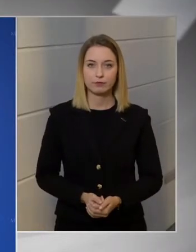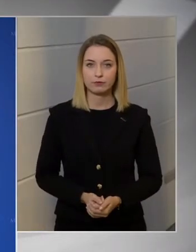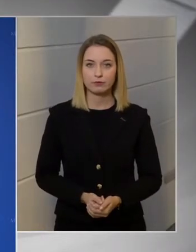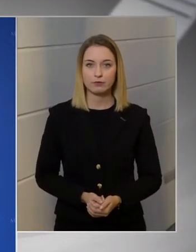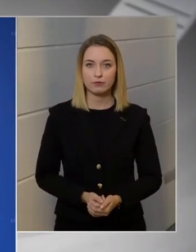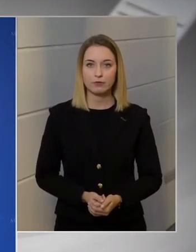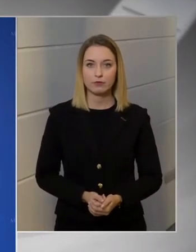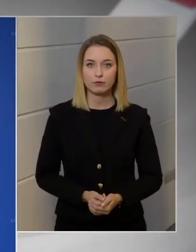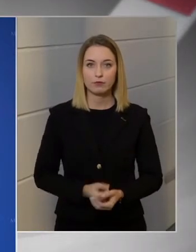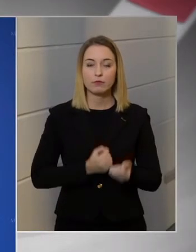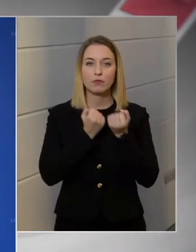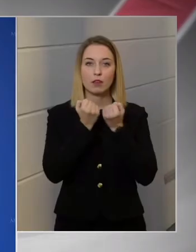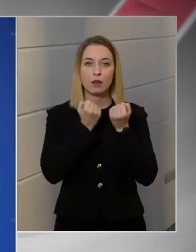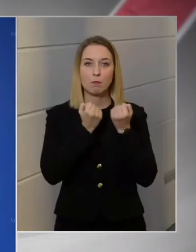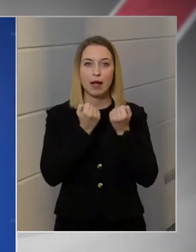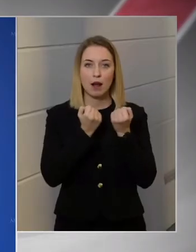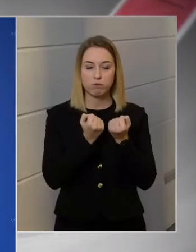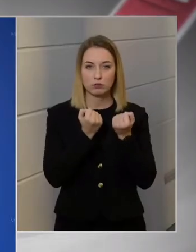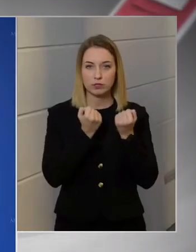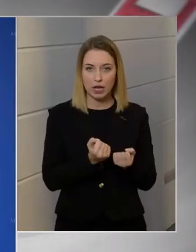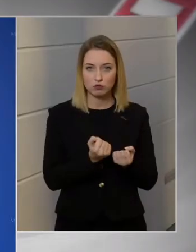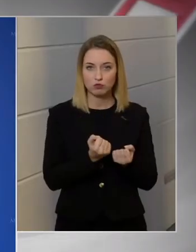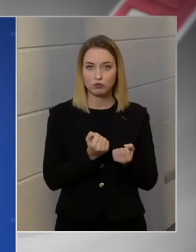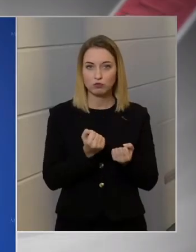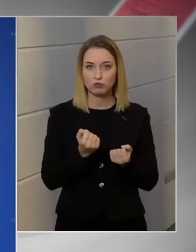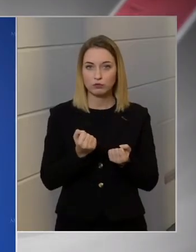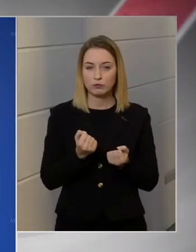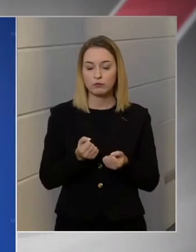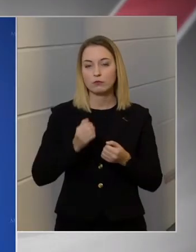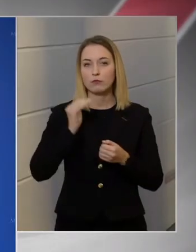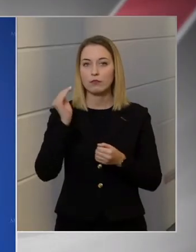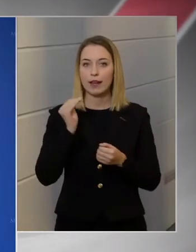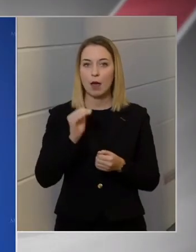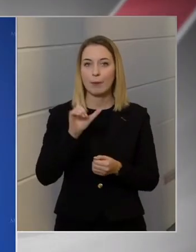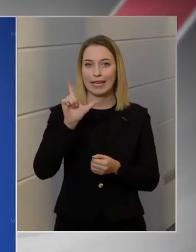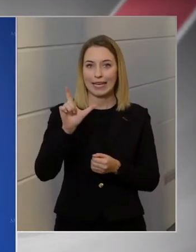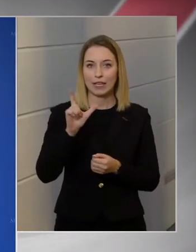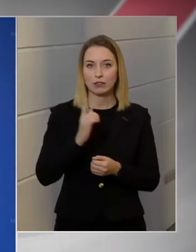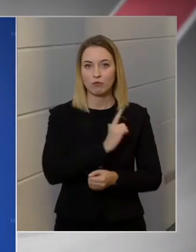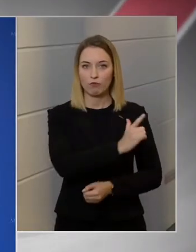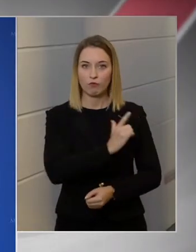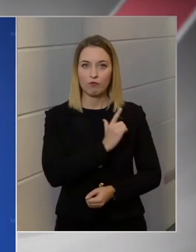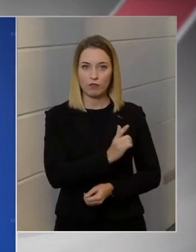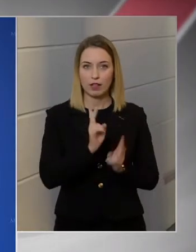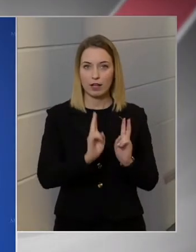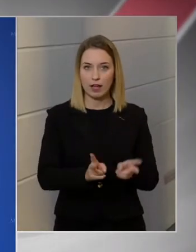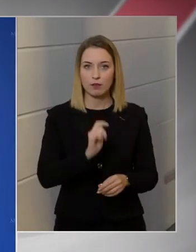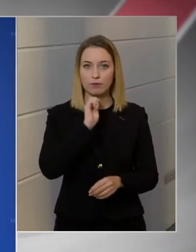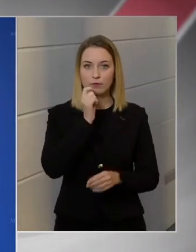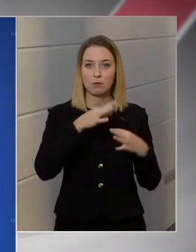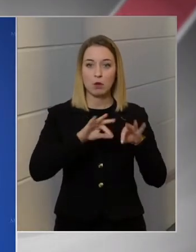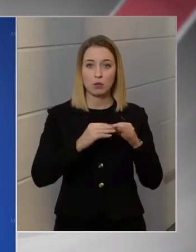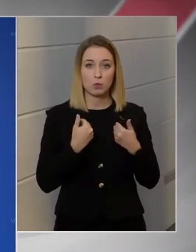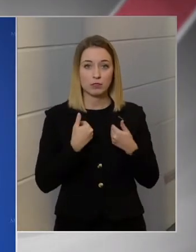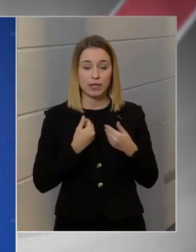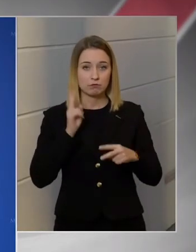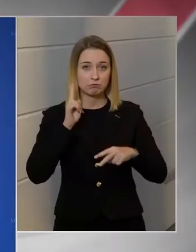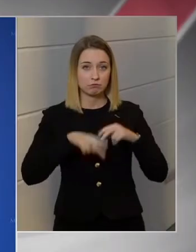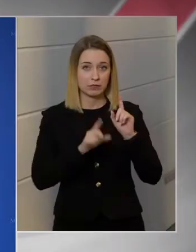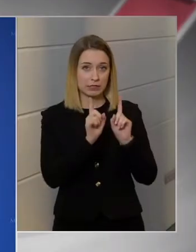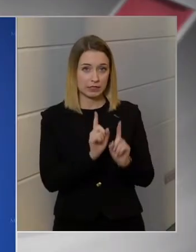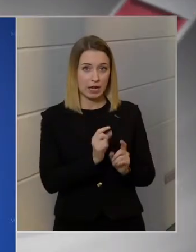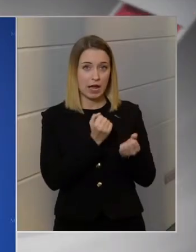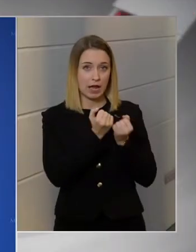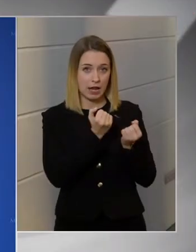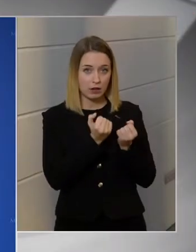A megállapodáshoz mindegyik esetben legalább két fél kell. Magyarország készen áll megállapodásra,